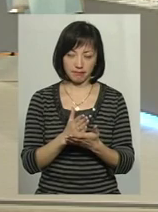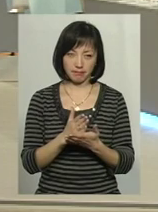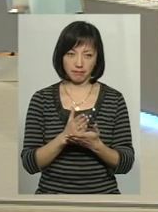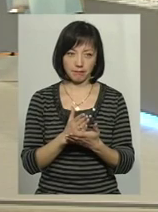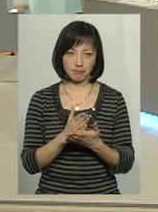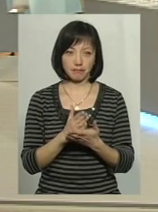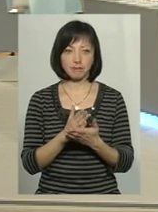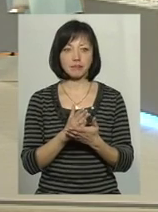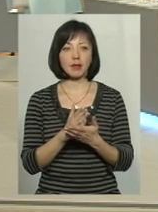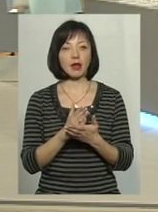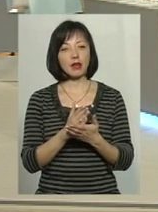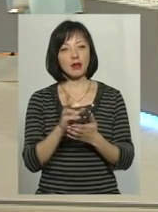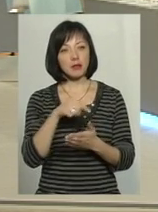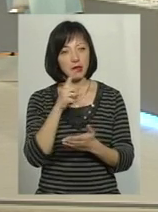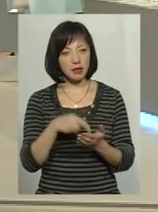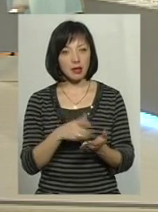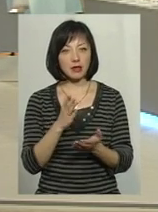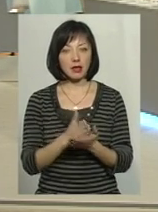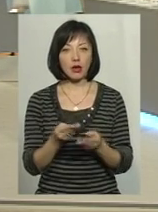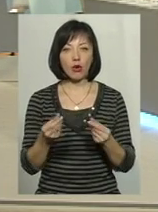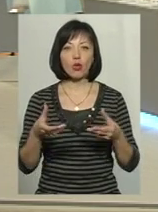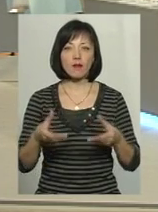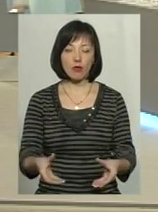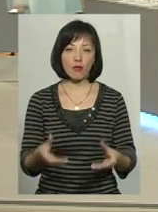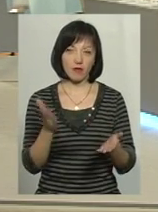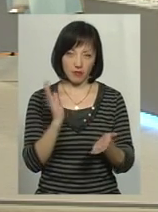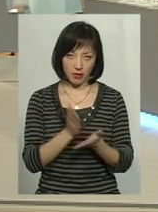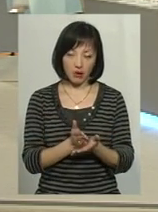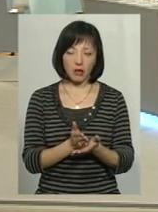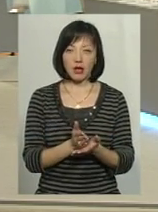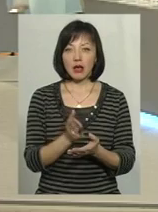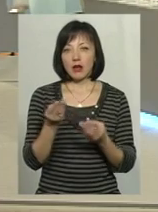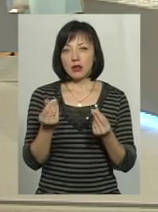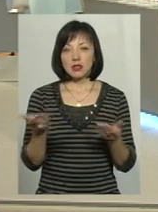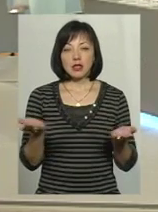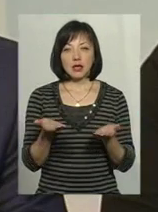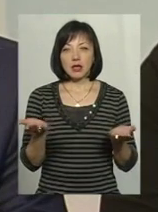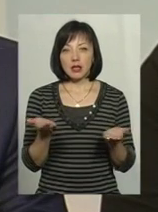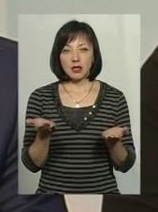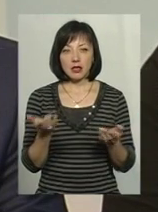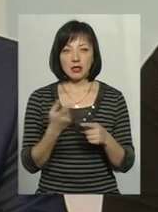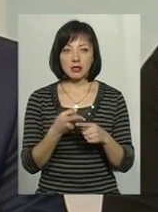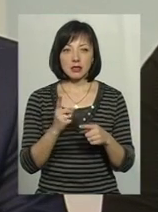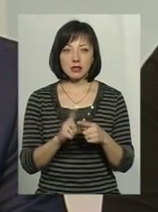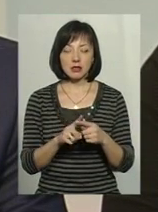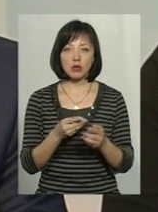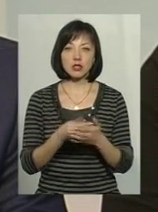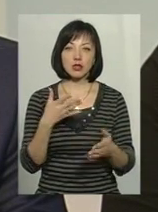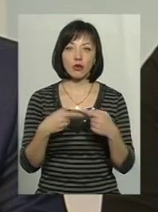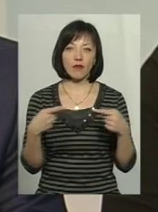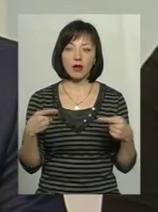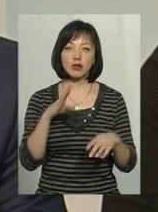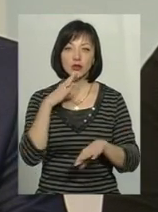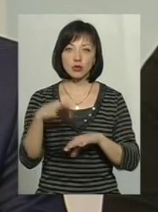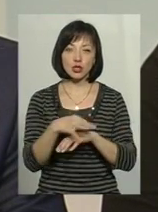Питання також є, тому що там є готівкові кошти. Є кошти, які, ну, оцінено товар, дружина є